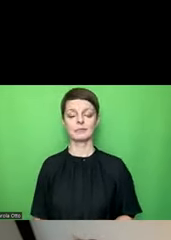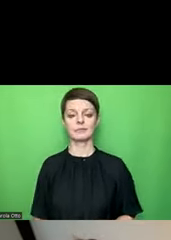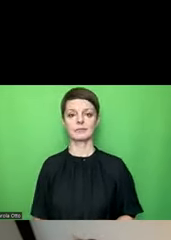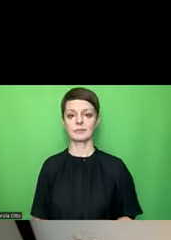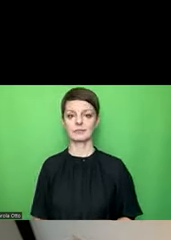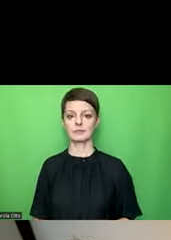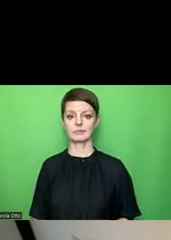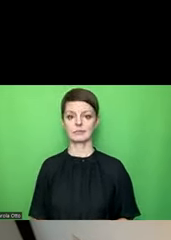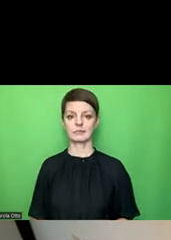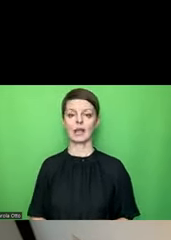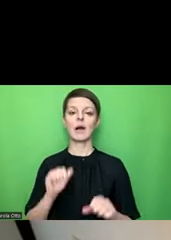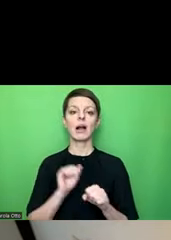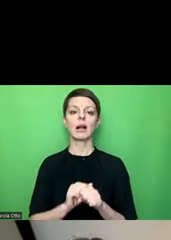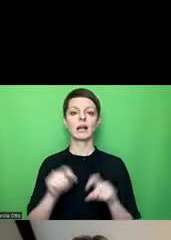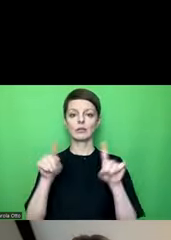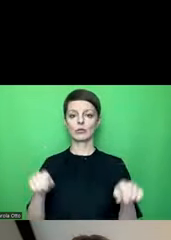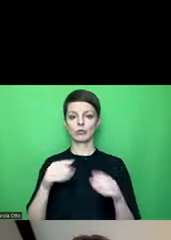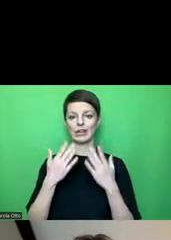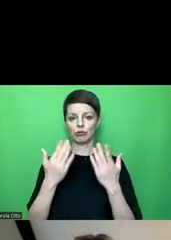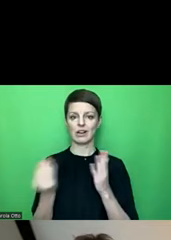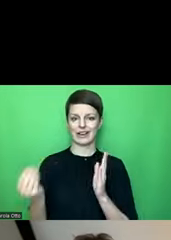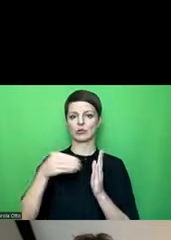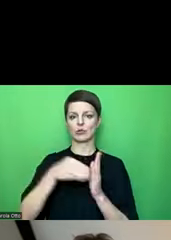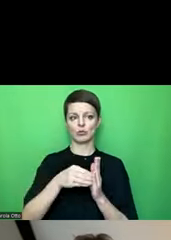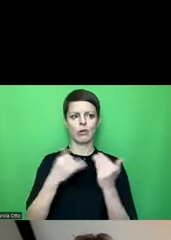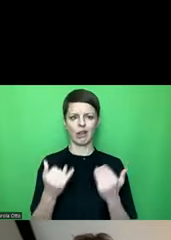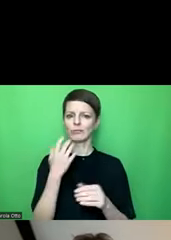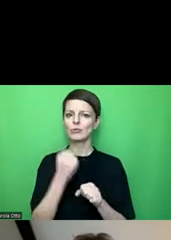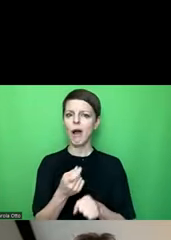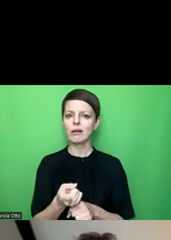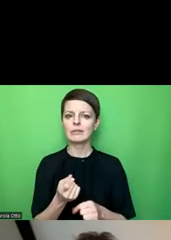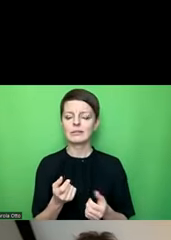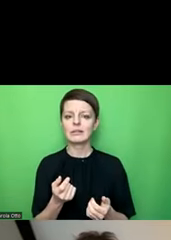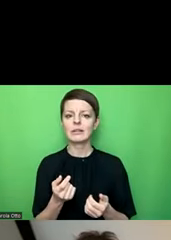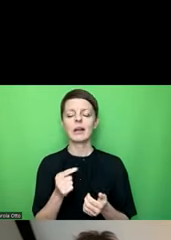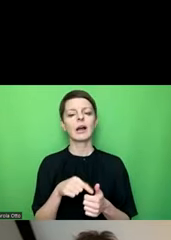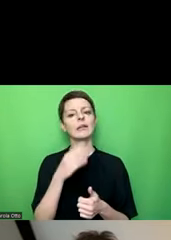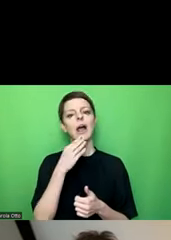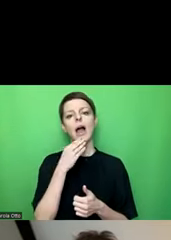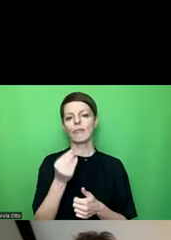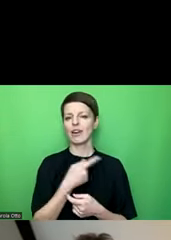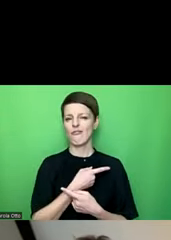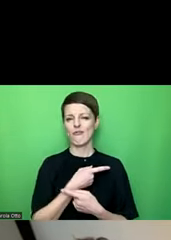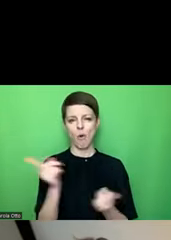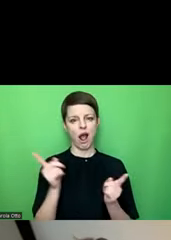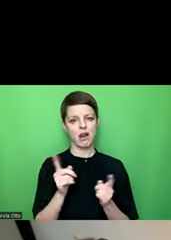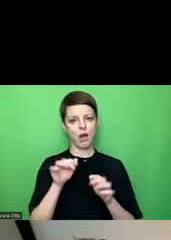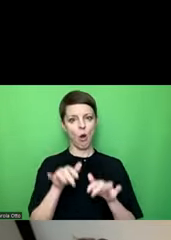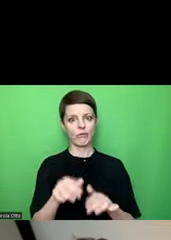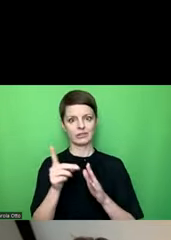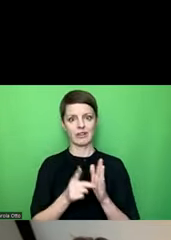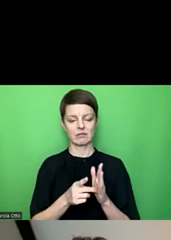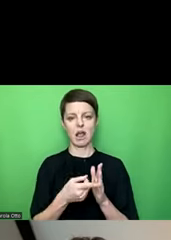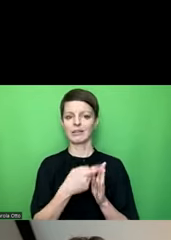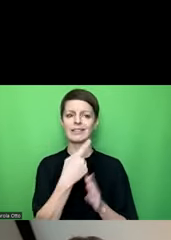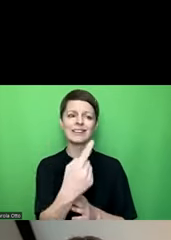Ich kann aber auch einen Screenreader dazu schalten. Das mache ich jetzt mal und das ist immer empfehlenswert für alle Office-Dateien, dass Sie selber auch mal